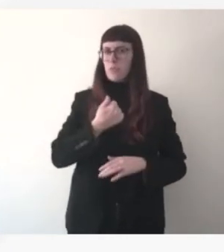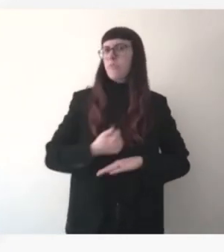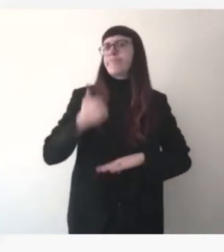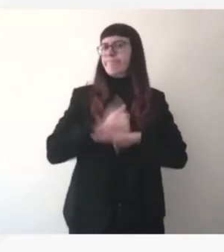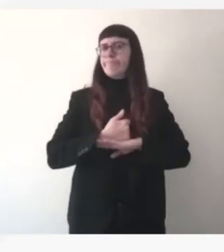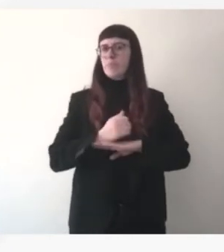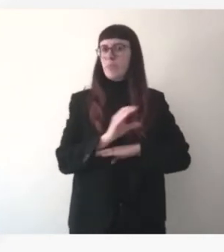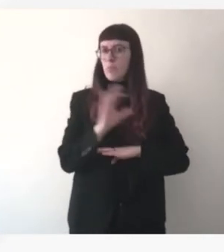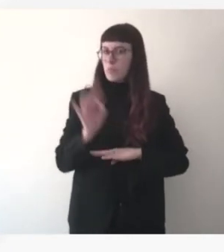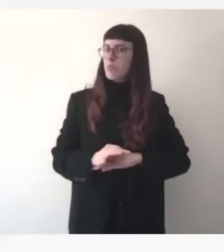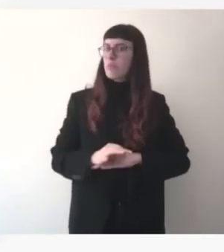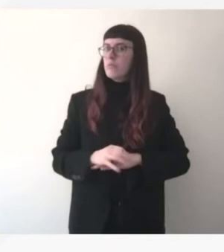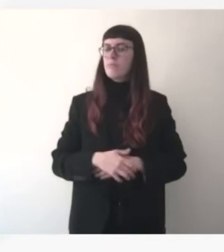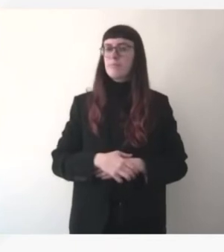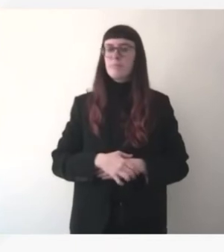Enfin, sur